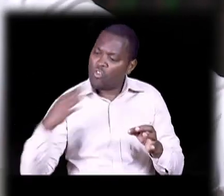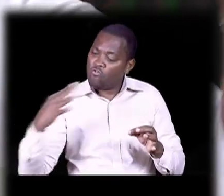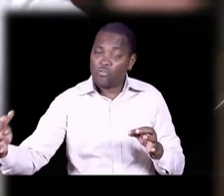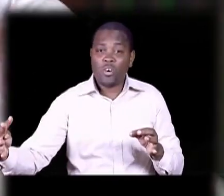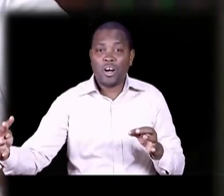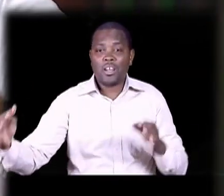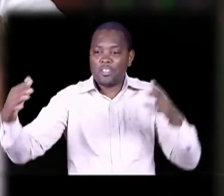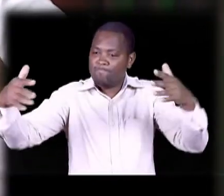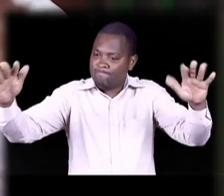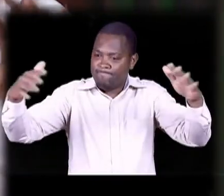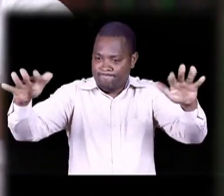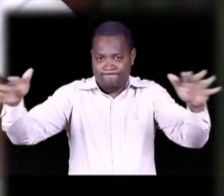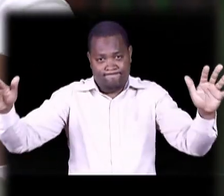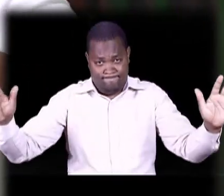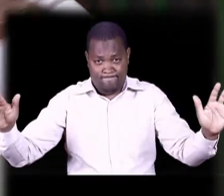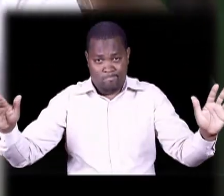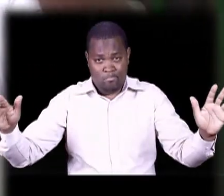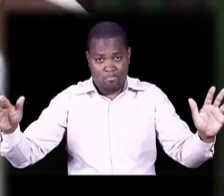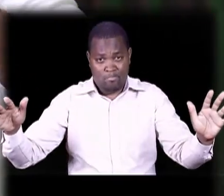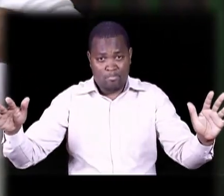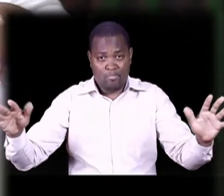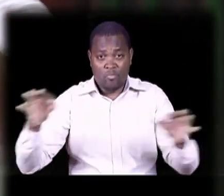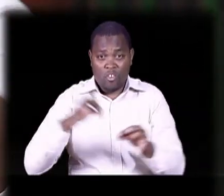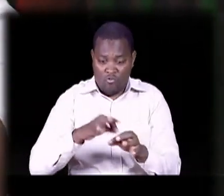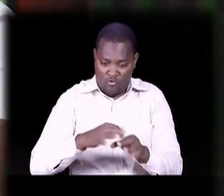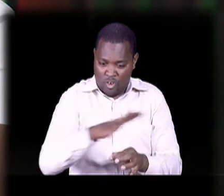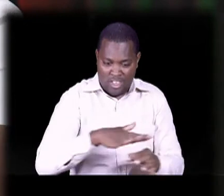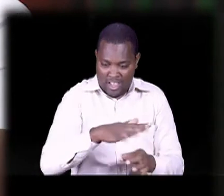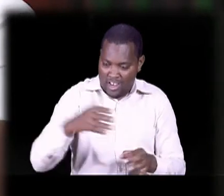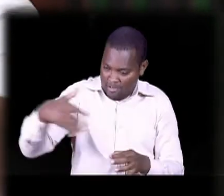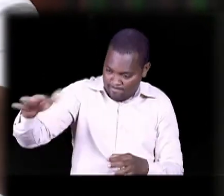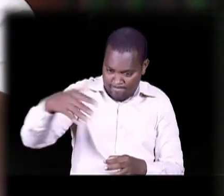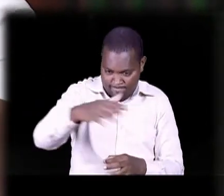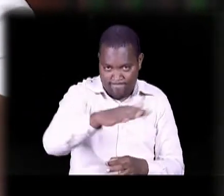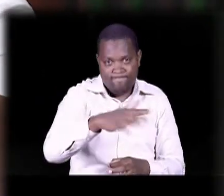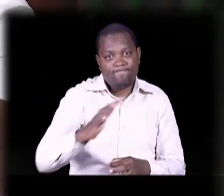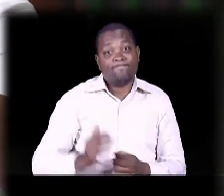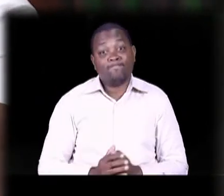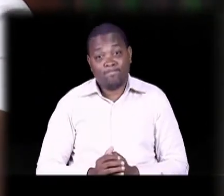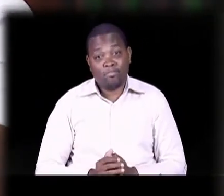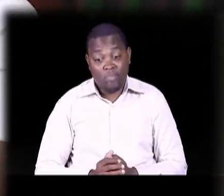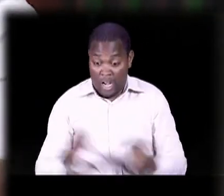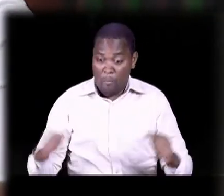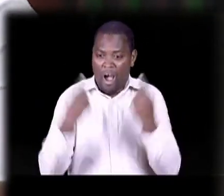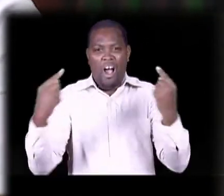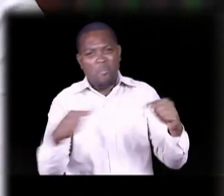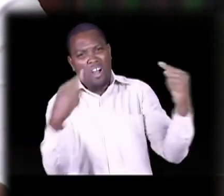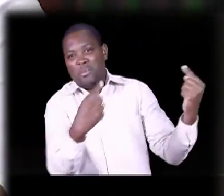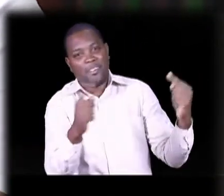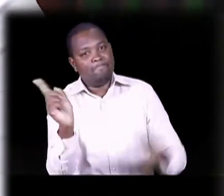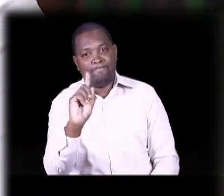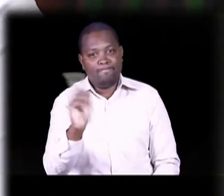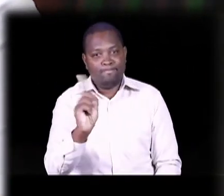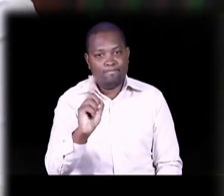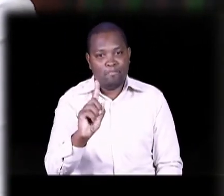station Ambawe ni 400 meters Away from where the activity is Lakini usiwe na vurugu pale Lakini